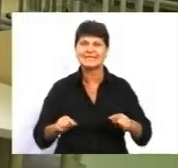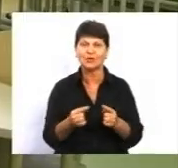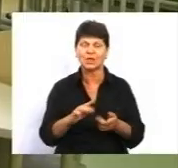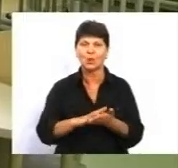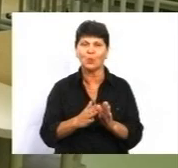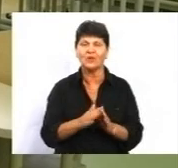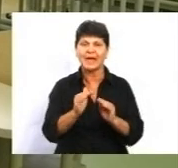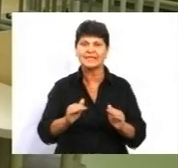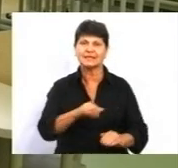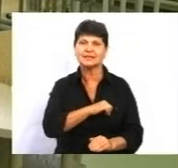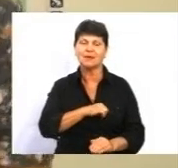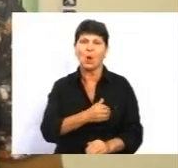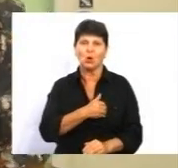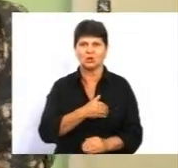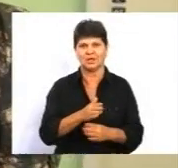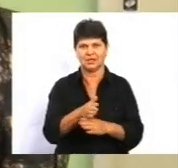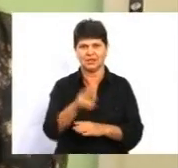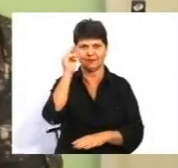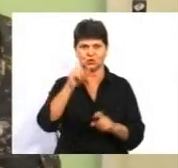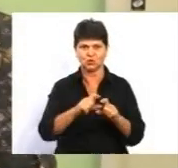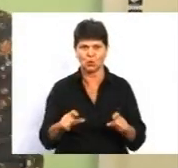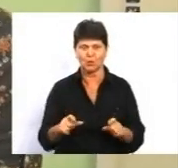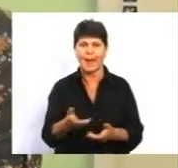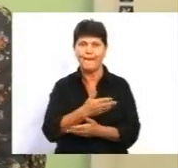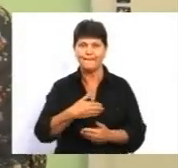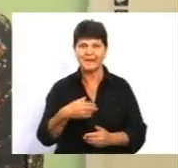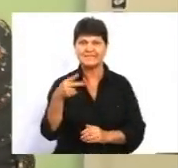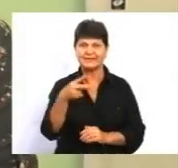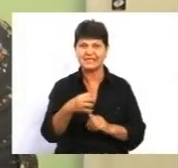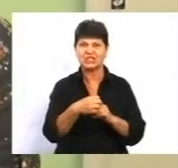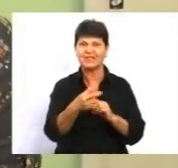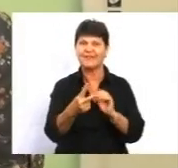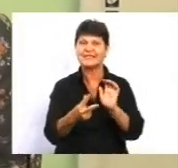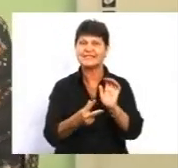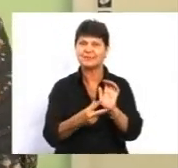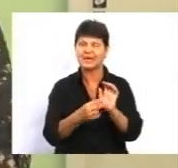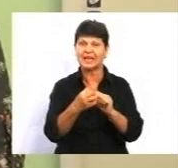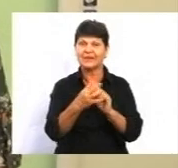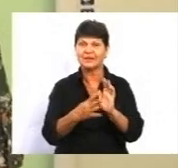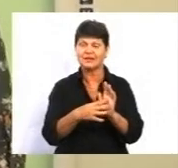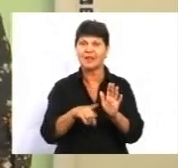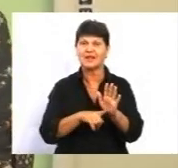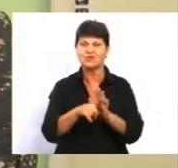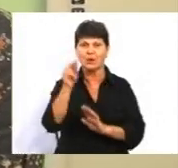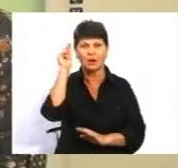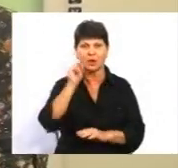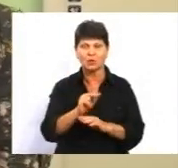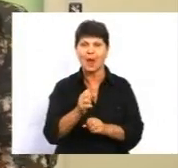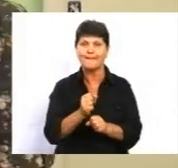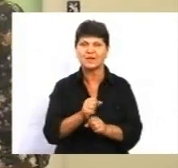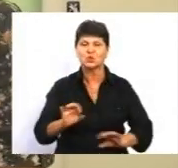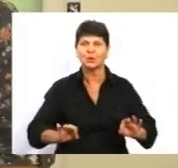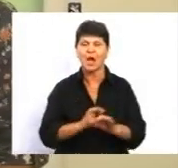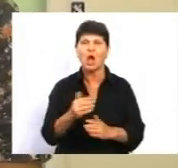діти самі хотіли біти до школи. Ми з 2018-2019 навчальних років працюємо над проєктом «Нова